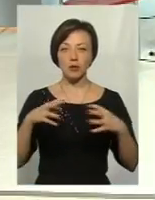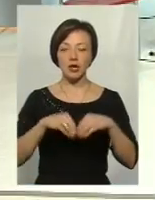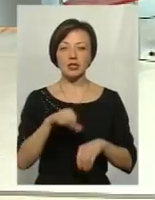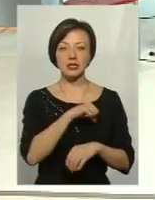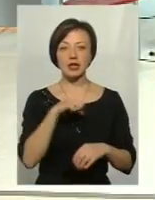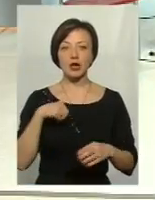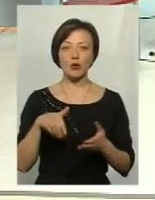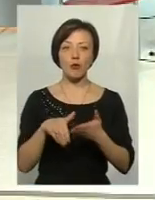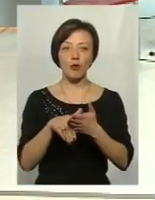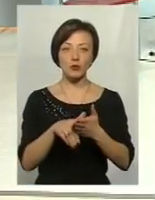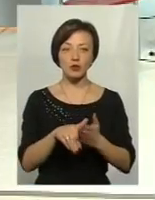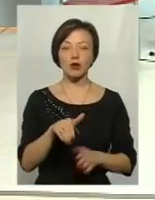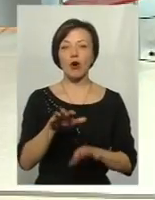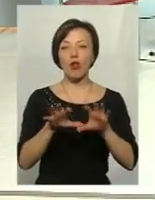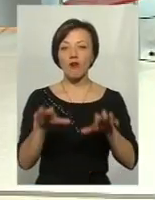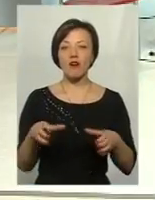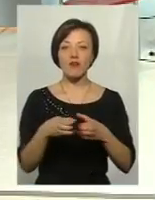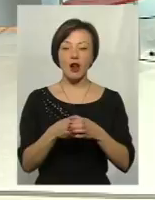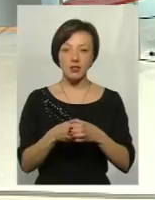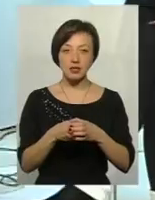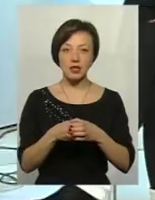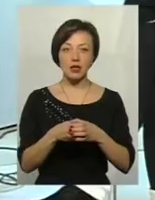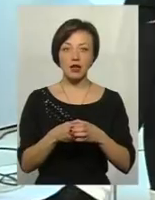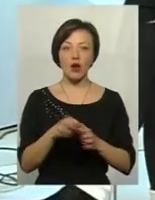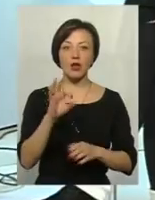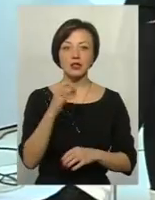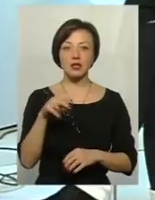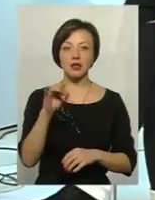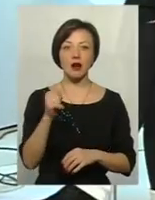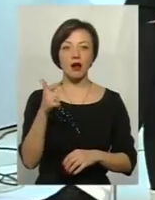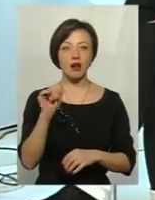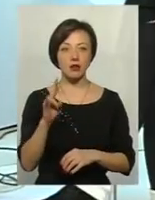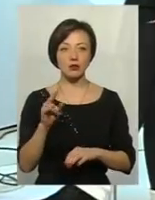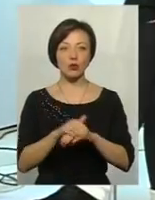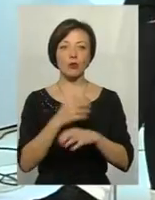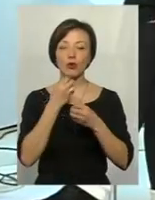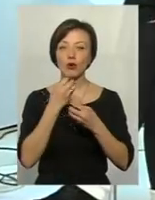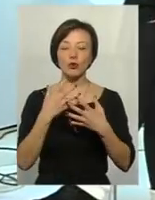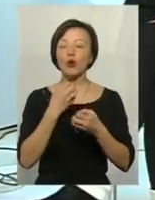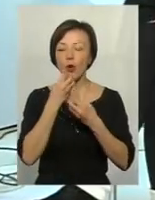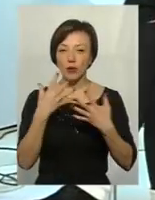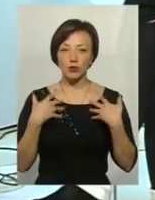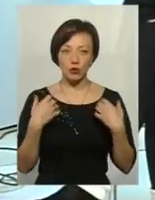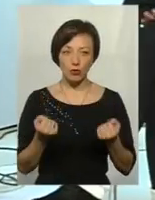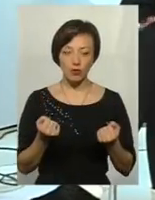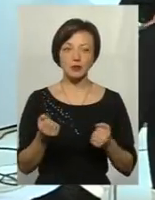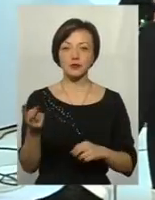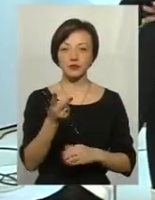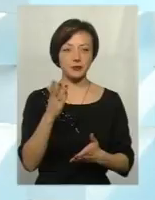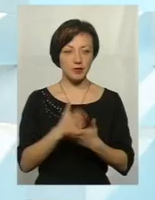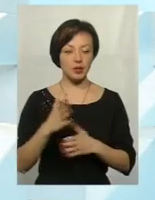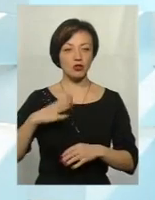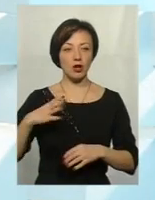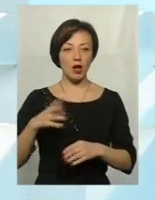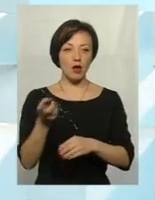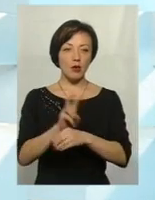«Самопоміч», голова фракції Хмельницької обласної ради Олександр Драган. Доброго здоров'я. Є пані Тетяна Калюжна. Чекаємо сюди